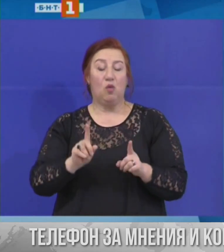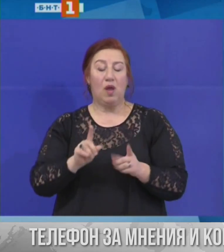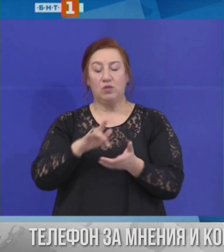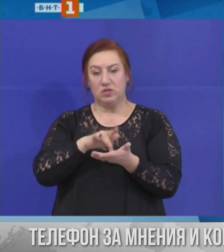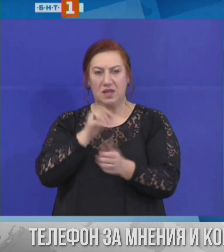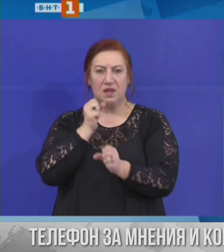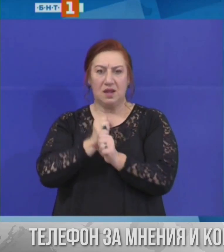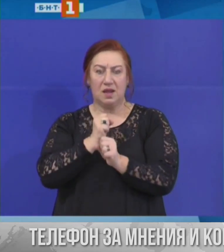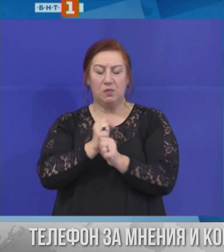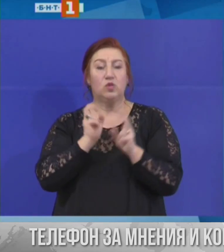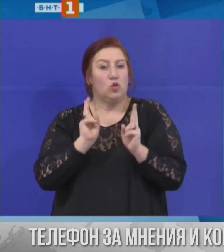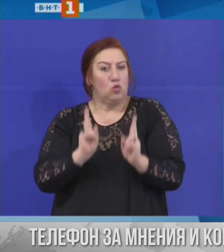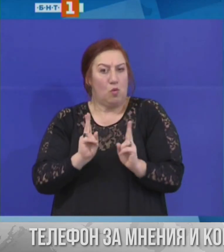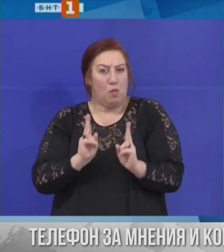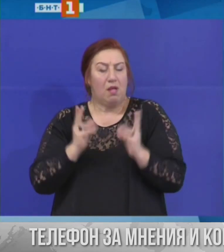нормално,